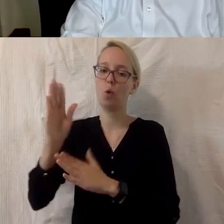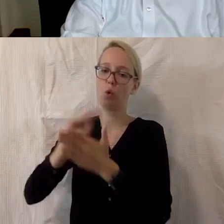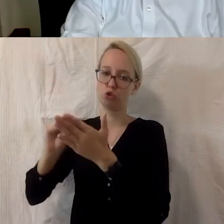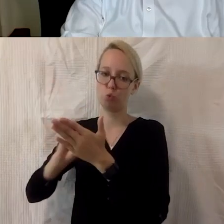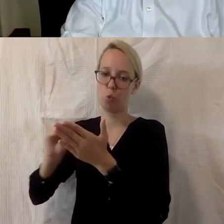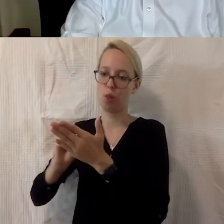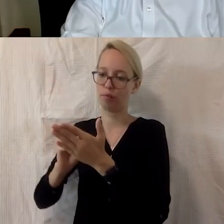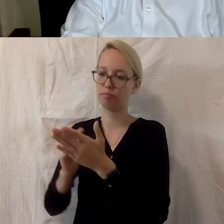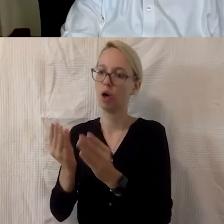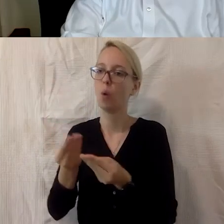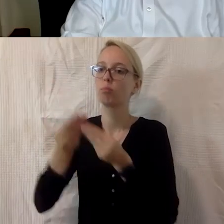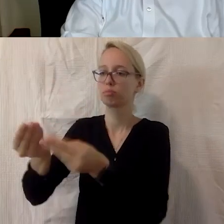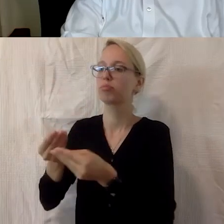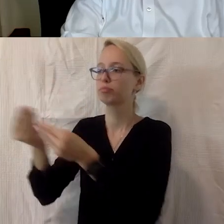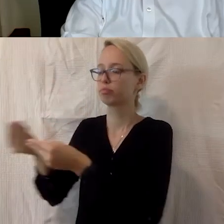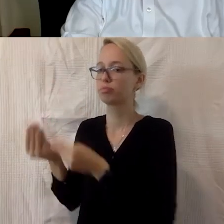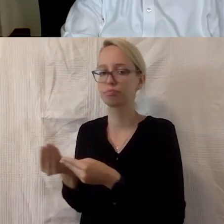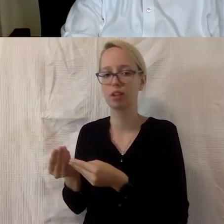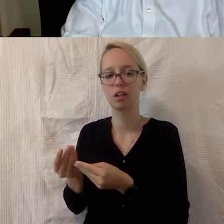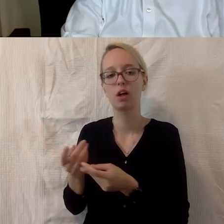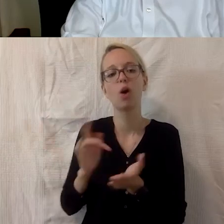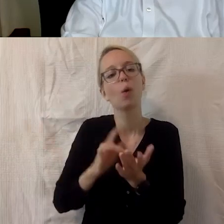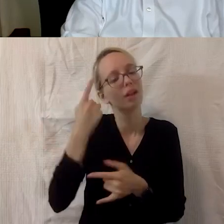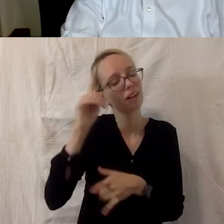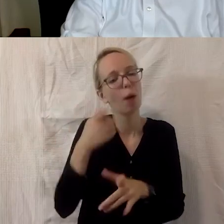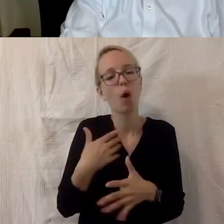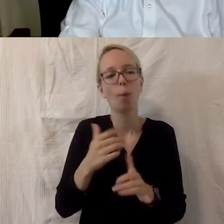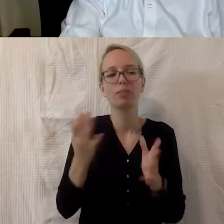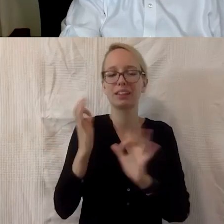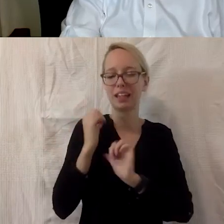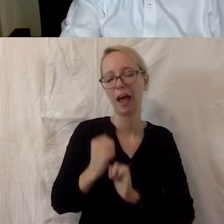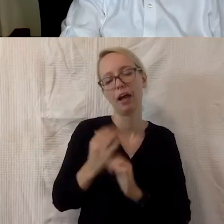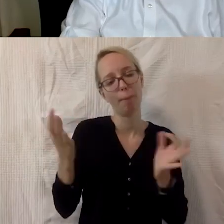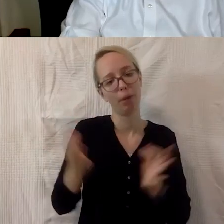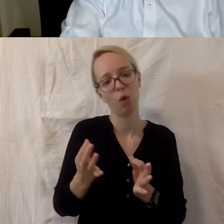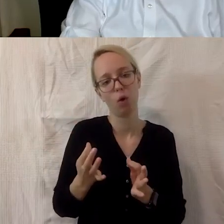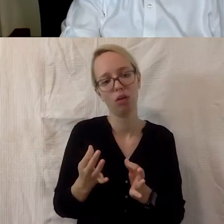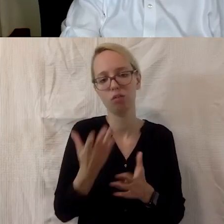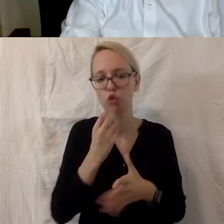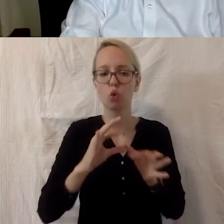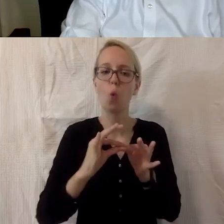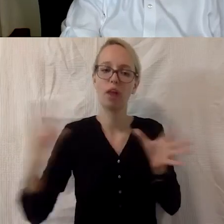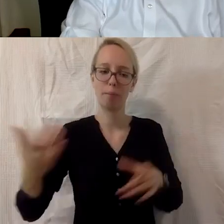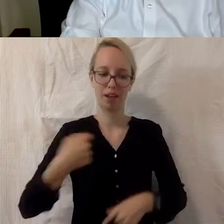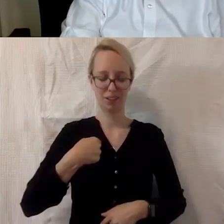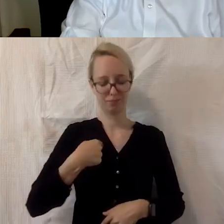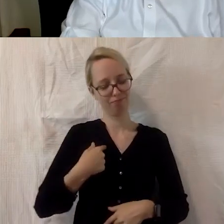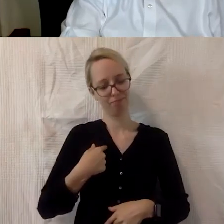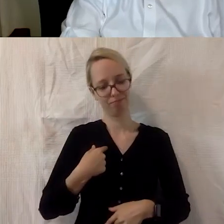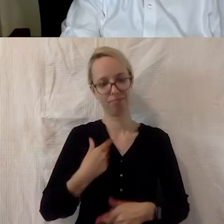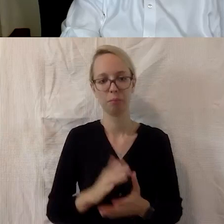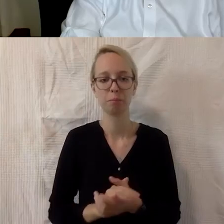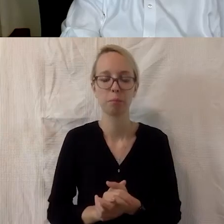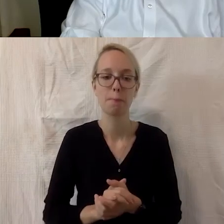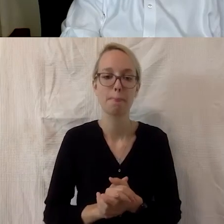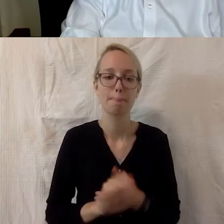eine Hochschule, um es eben auch von uns auch unabhängig dann auch fortreiben zu können. Und das ist in Oklusio und wir suchen wir sieben, haben